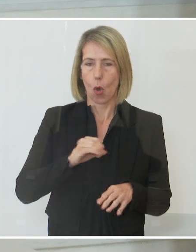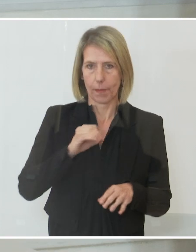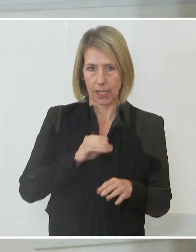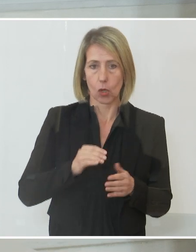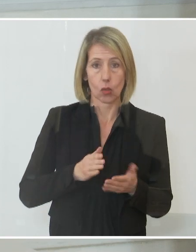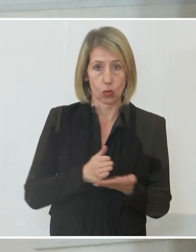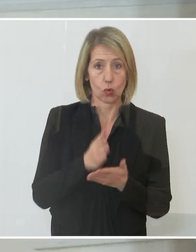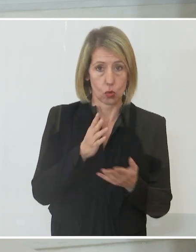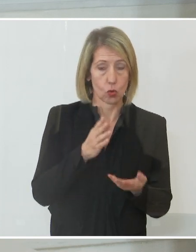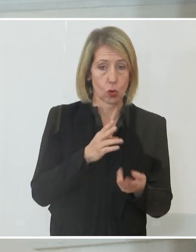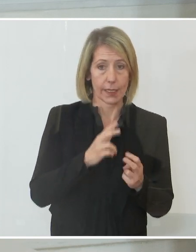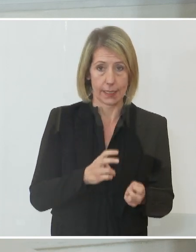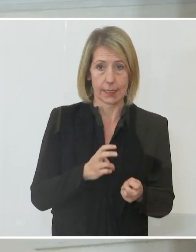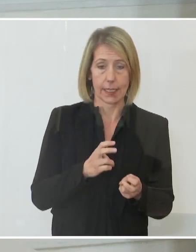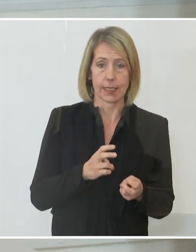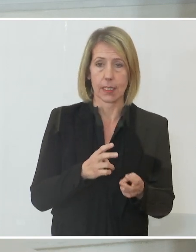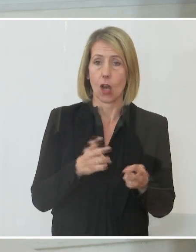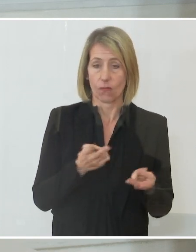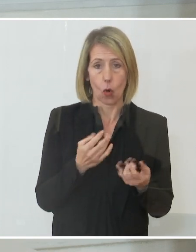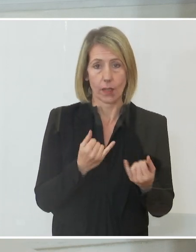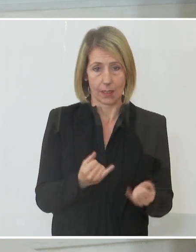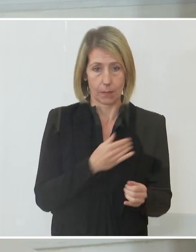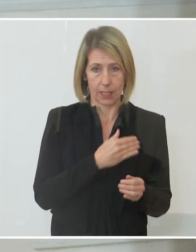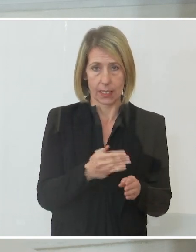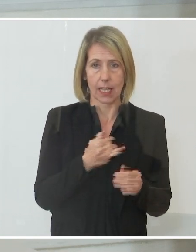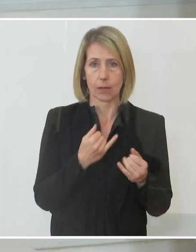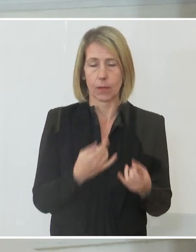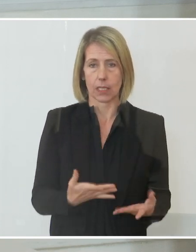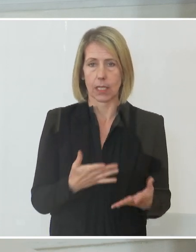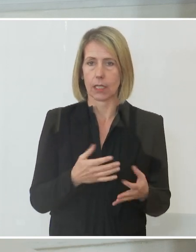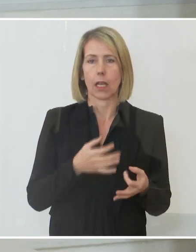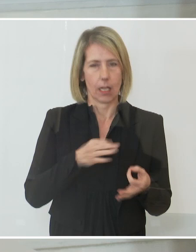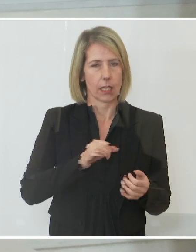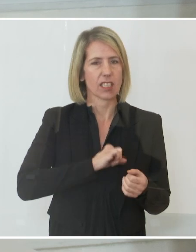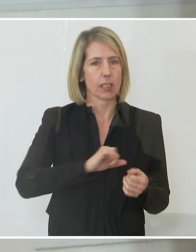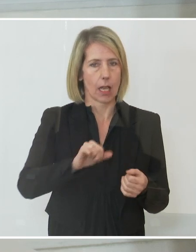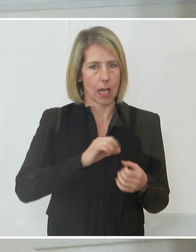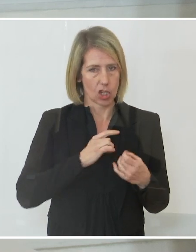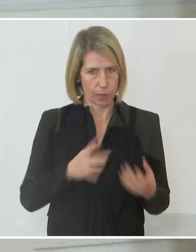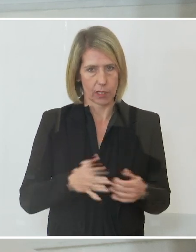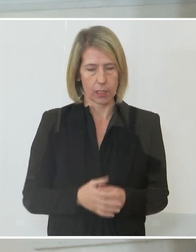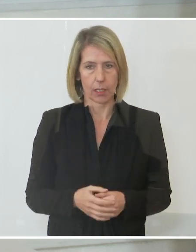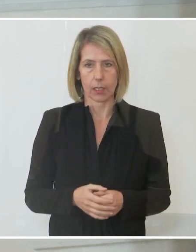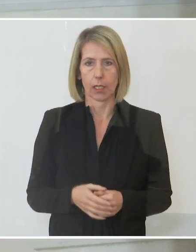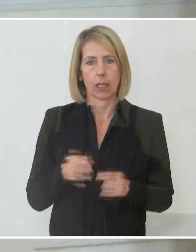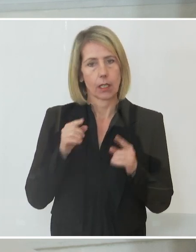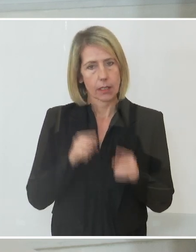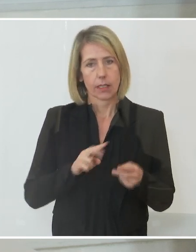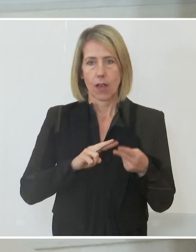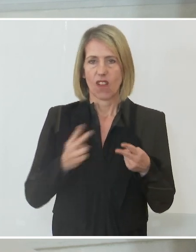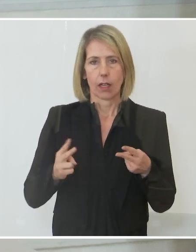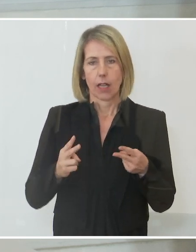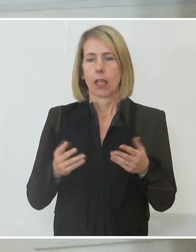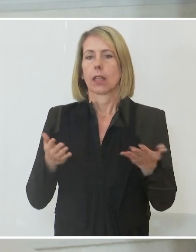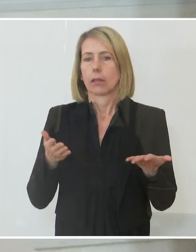ikron sich durchgesetzt hat, ist das sehr rasch passiert. Es gibt also Hinweise darauf, dass uns diese Variante beschäftigen